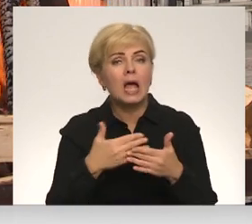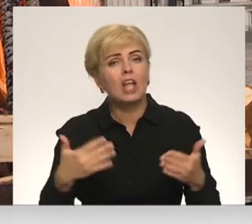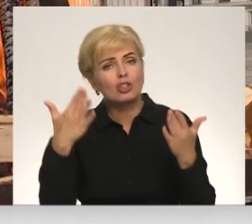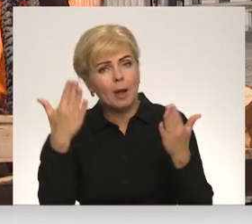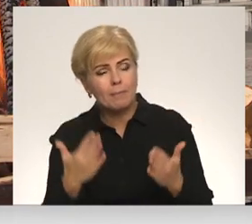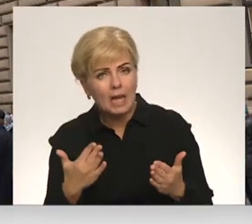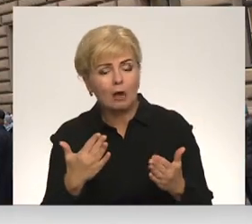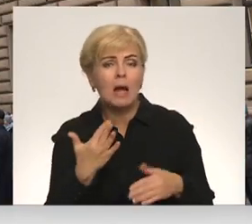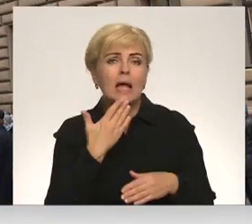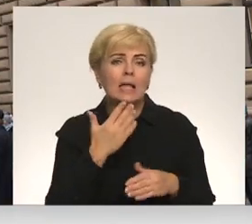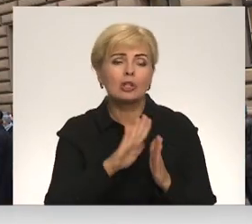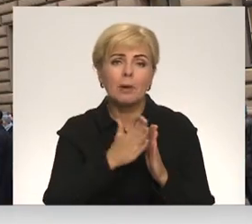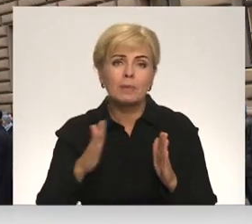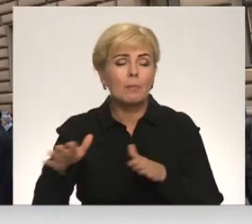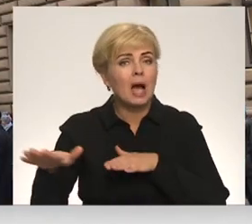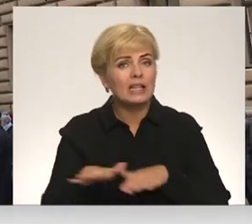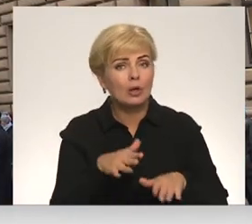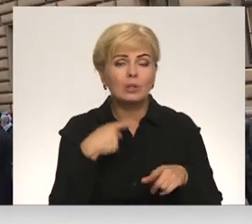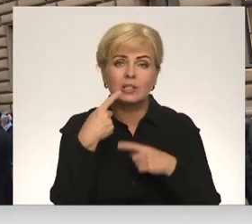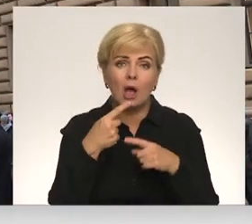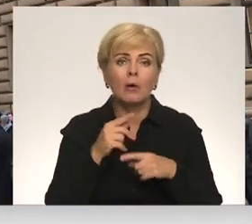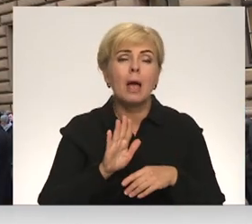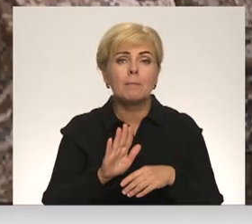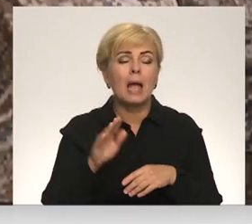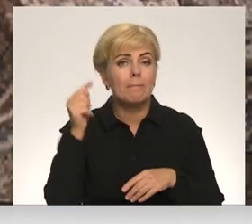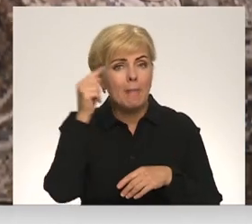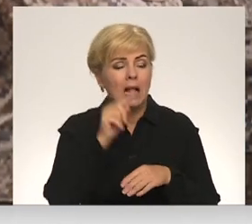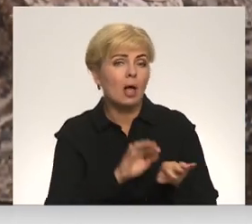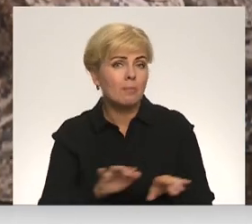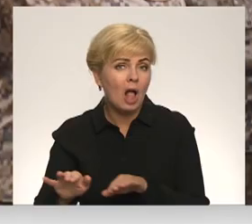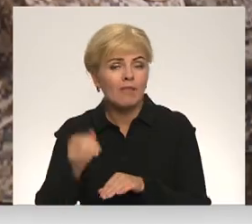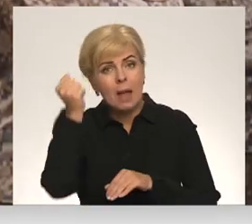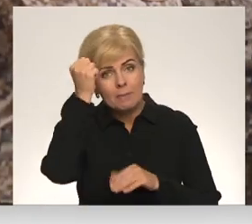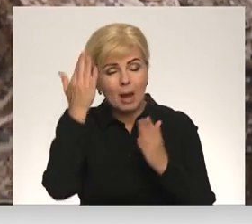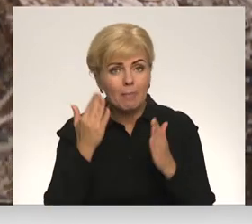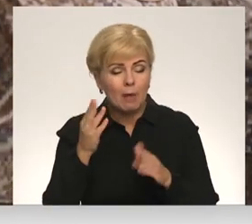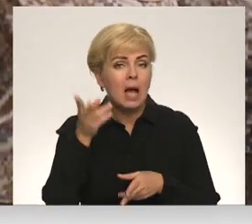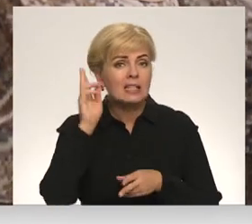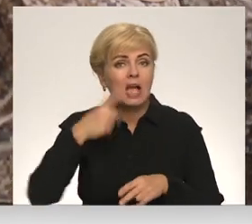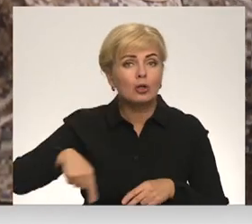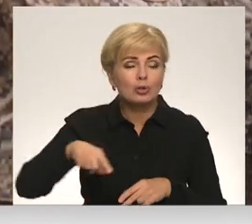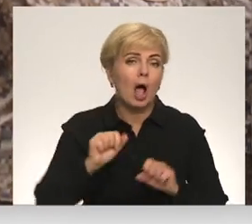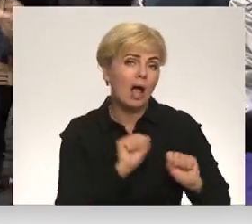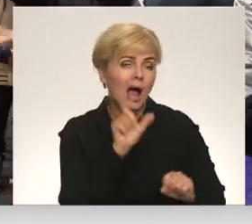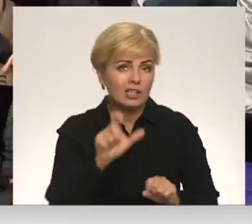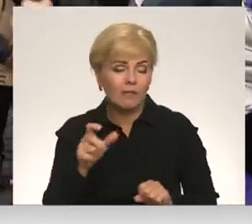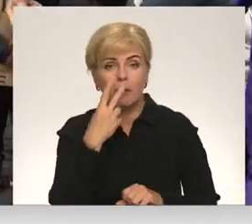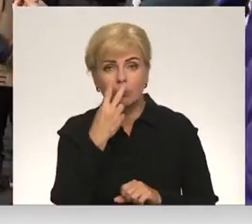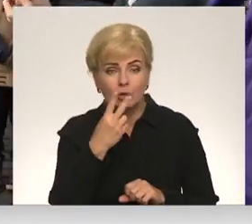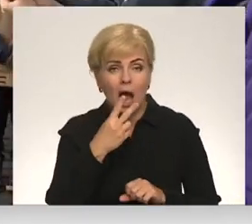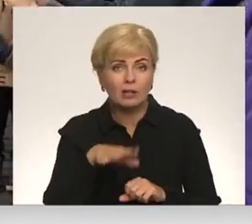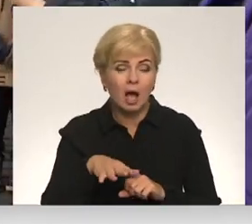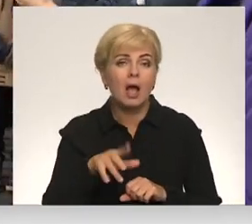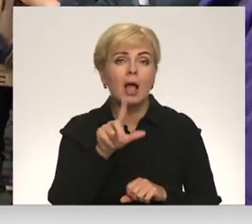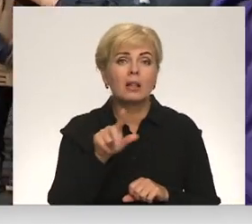piemēram Nacionālās bibliotekas rīkotās sarunas pie malnējām klavierēm un piemiņas pasākums zaķisala saistāviem būs skatāmas sabiedrisko